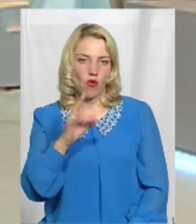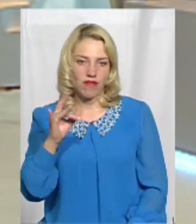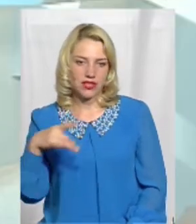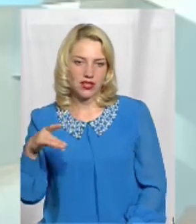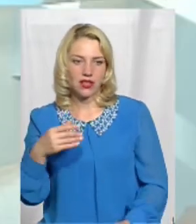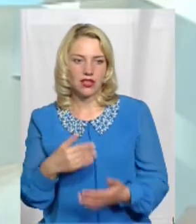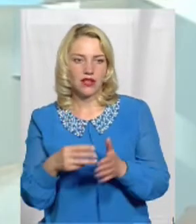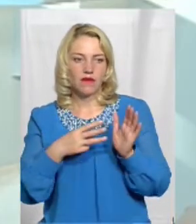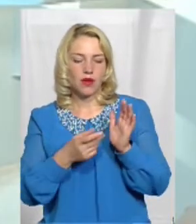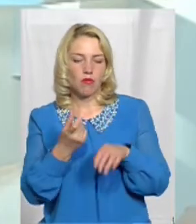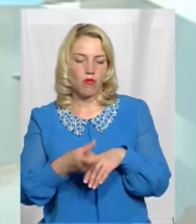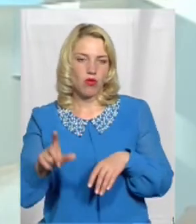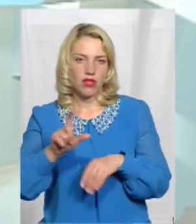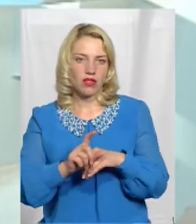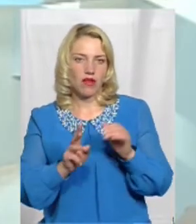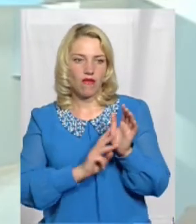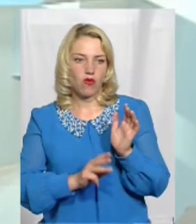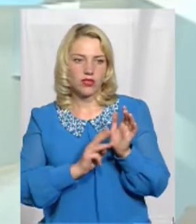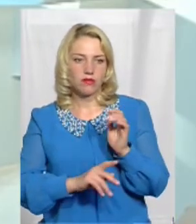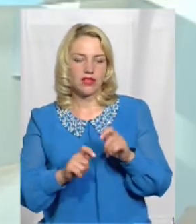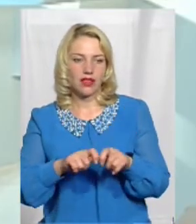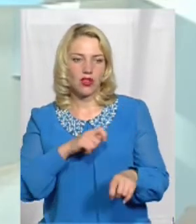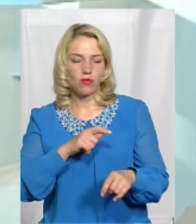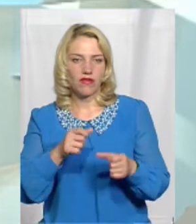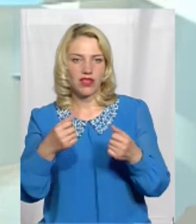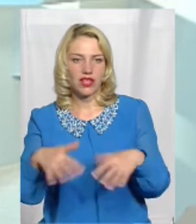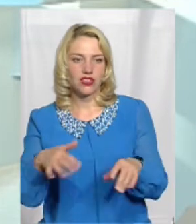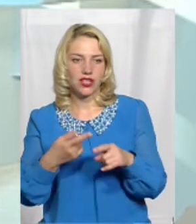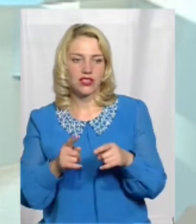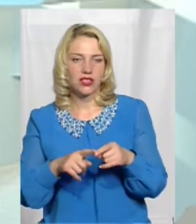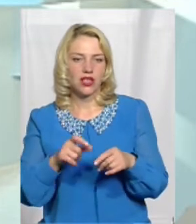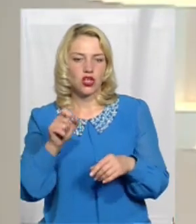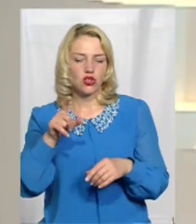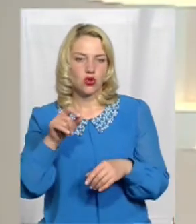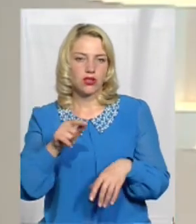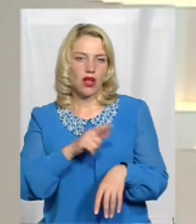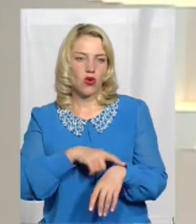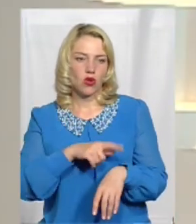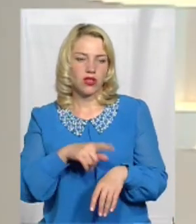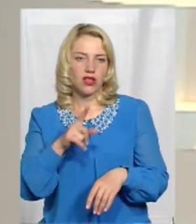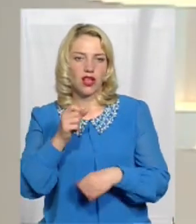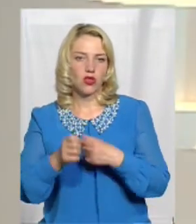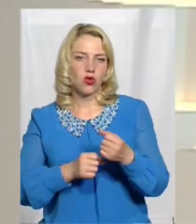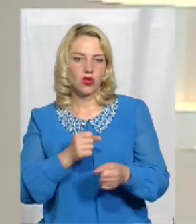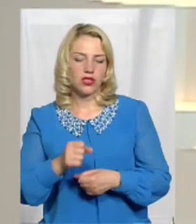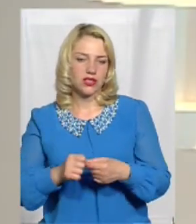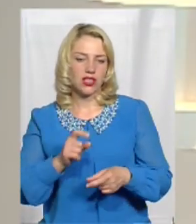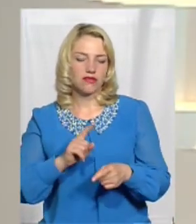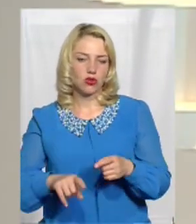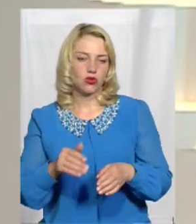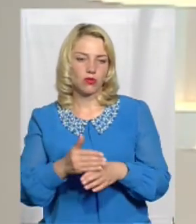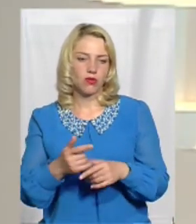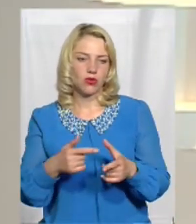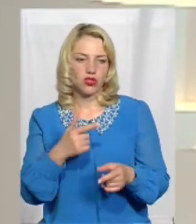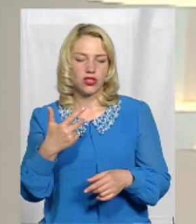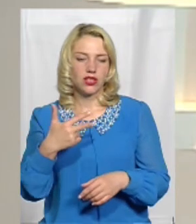понад 80 кілометрів Тобто, втрачається вже та золота година доїзду, наприклад, швидкої Чи 30